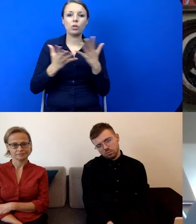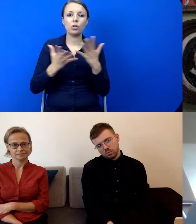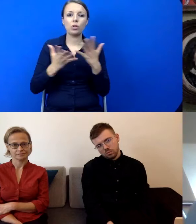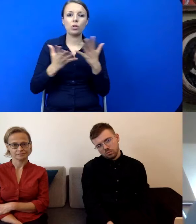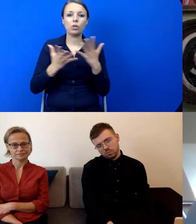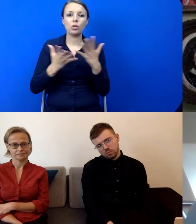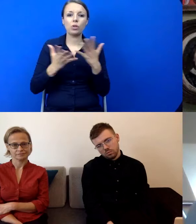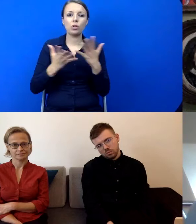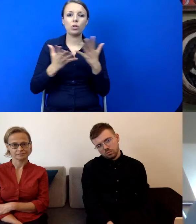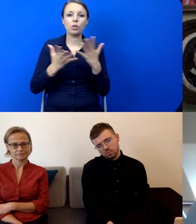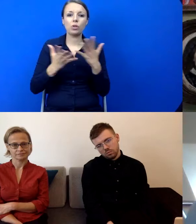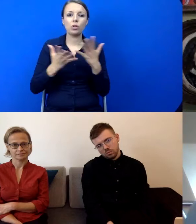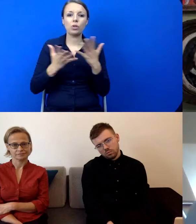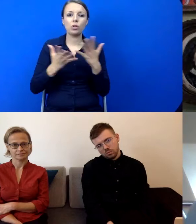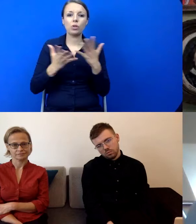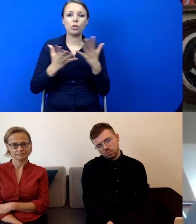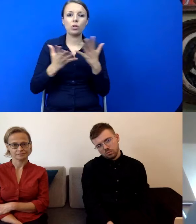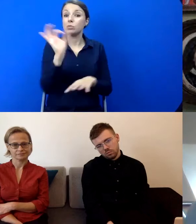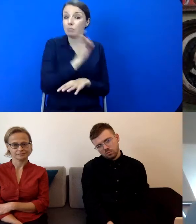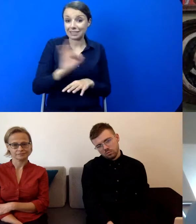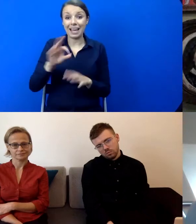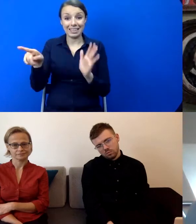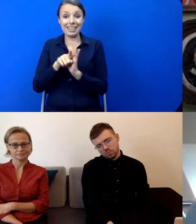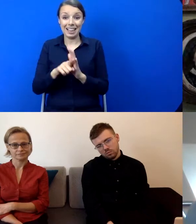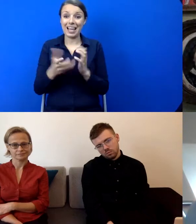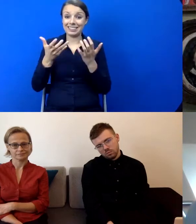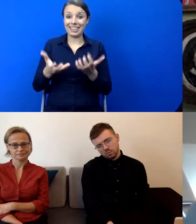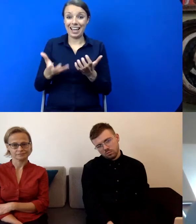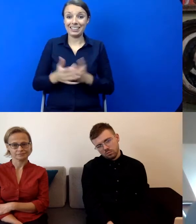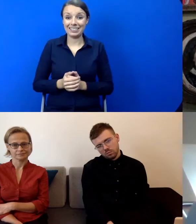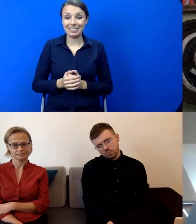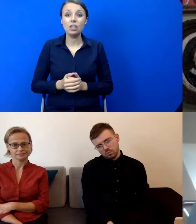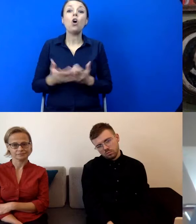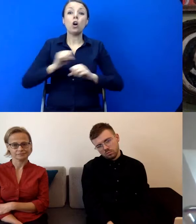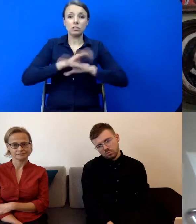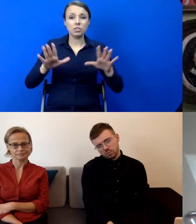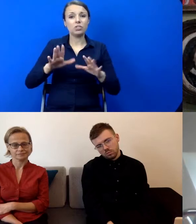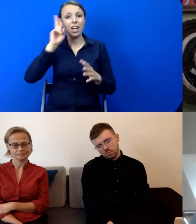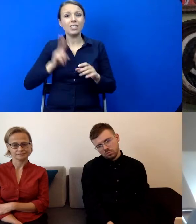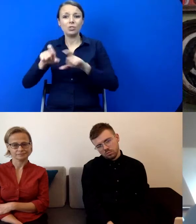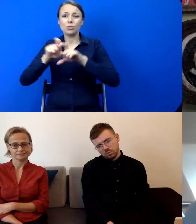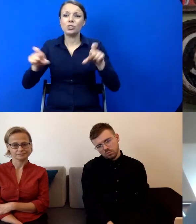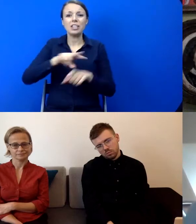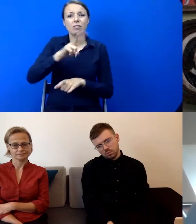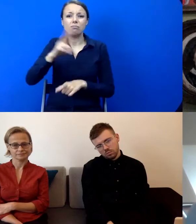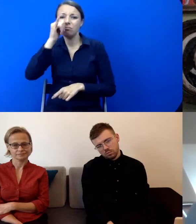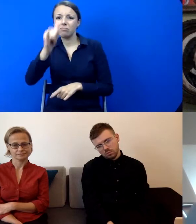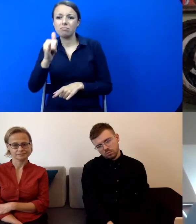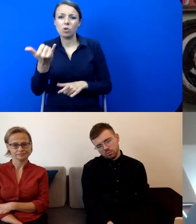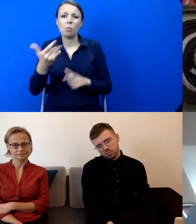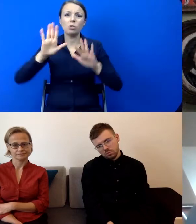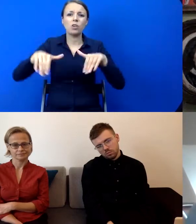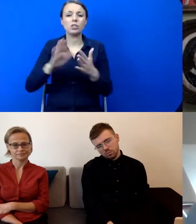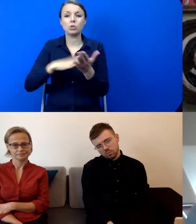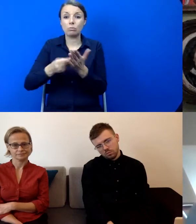bogatymi instytucjami, trudno sobie pozwolić na jakieś rynkowe tutaj wartości.